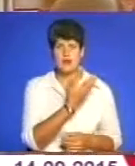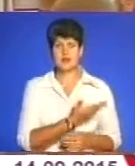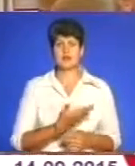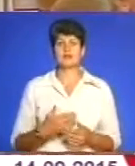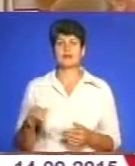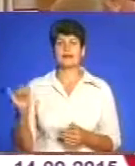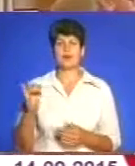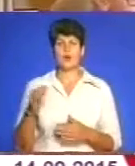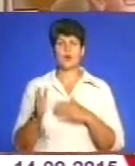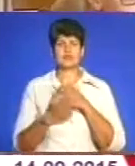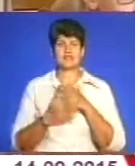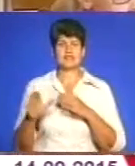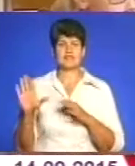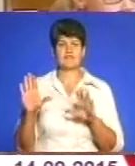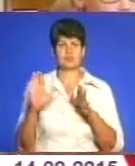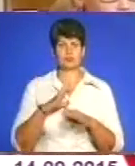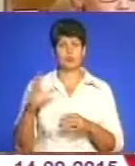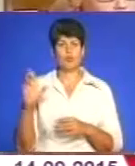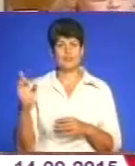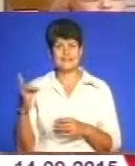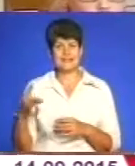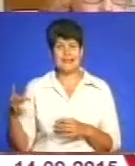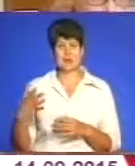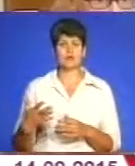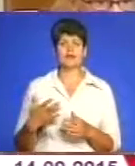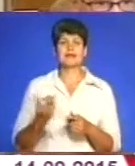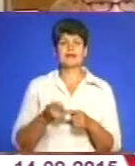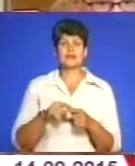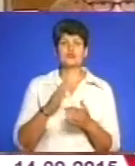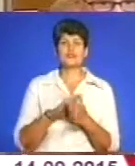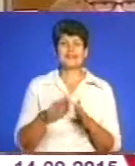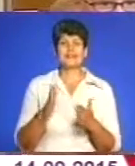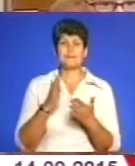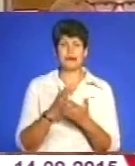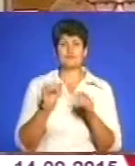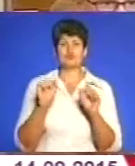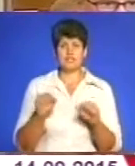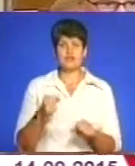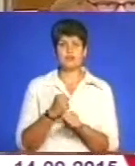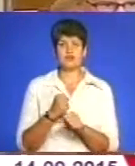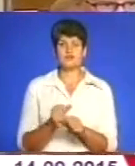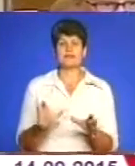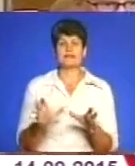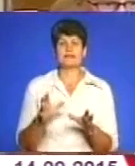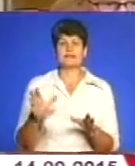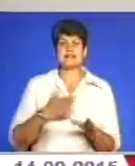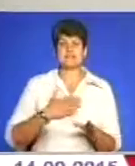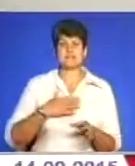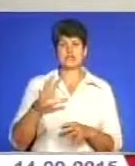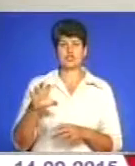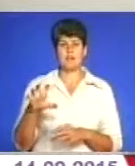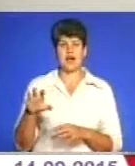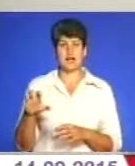і останній випадок був і в Бучерському районі. Так що діти мають можливість попрацювати з нашими собаками.